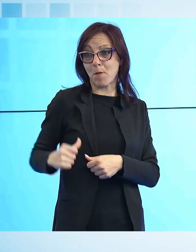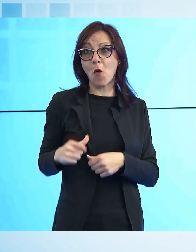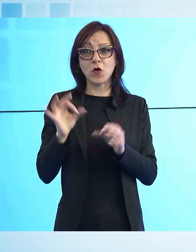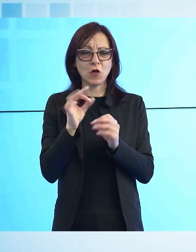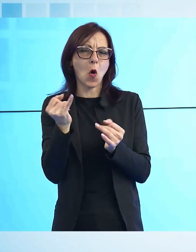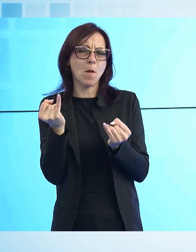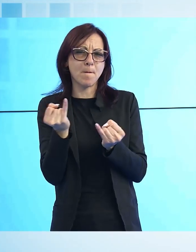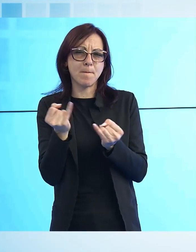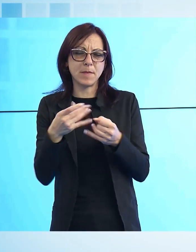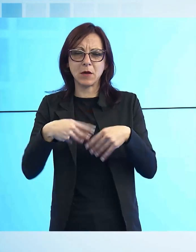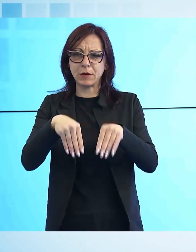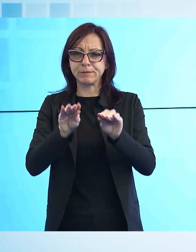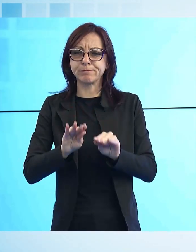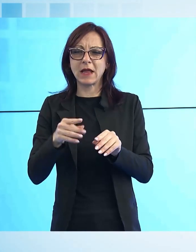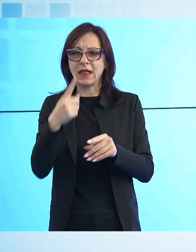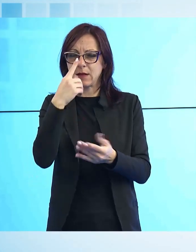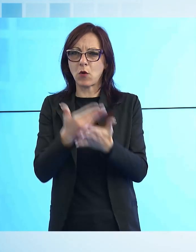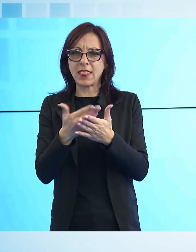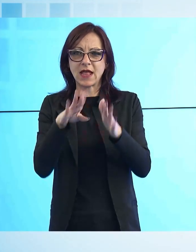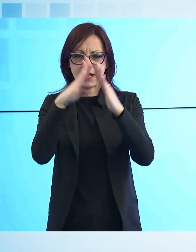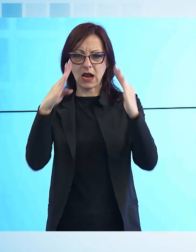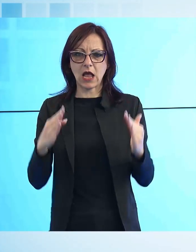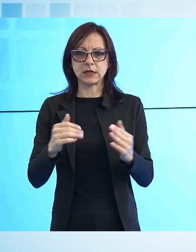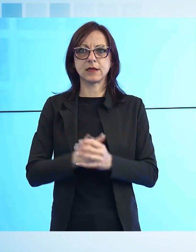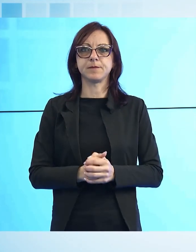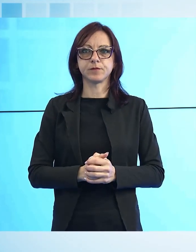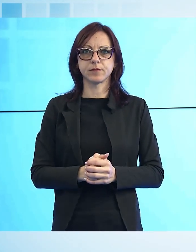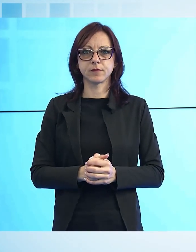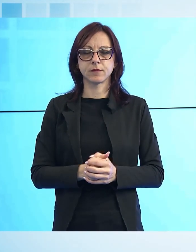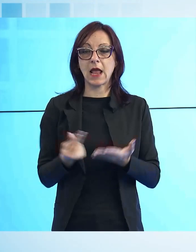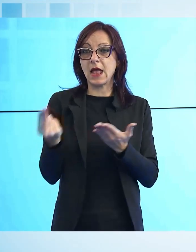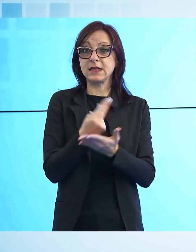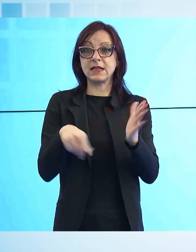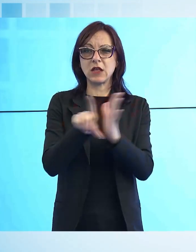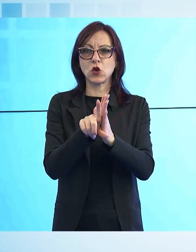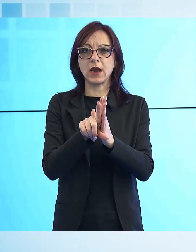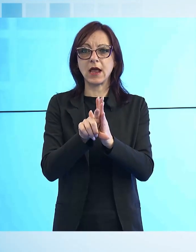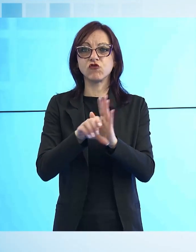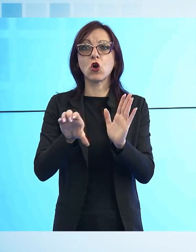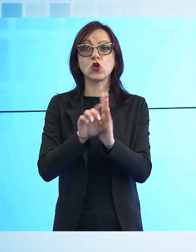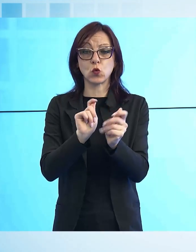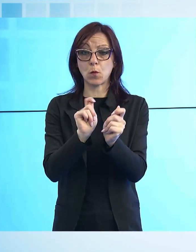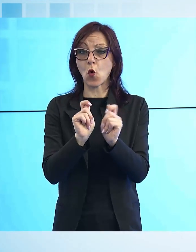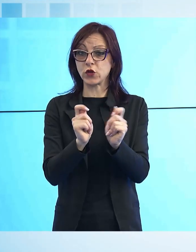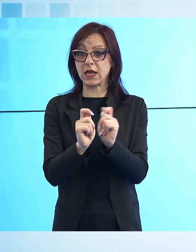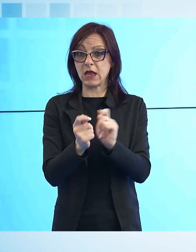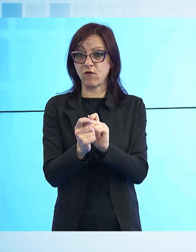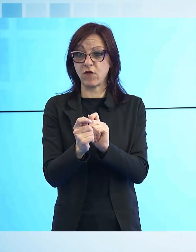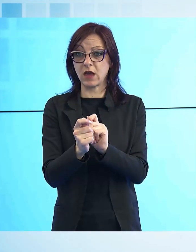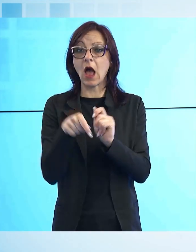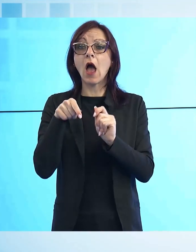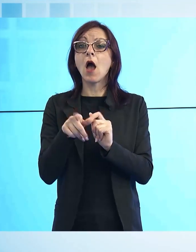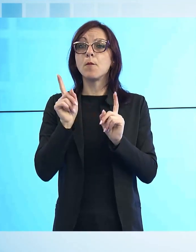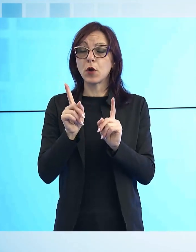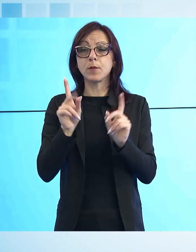E nell'ambito del movimento che si è creato attorno al disegno di legge per modificare la Costituzione, la città ha ospitato un convegno